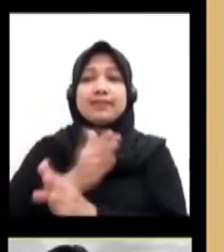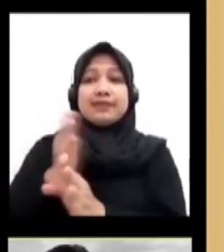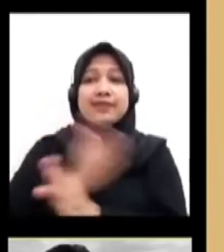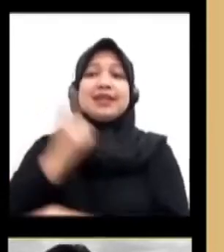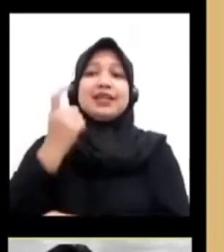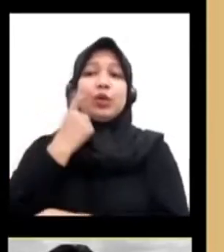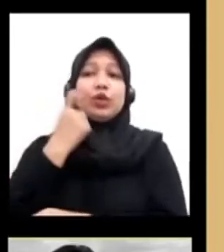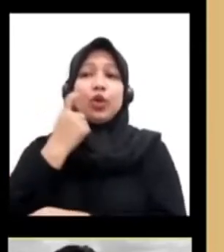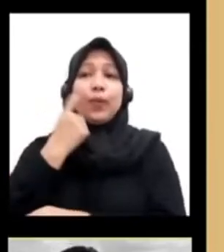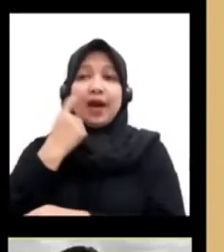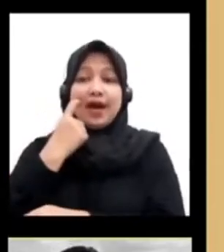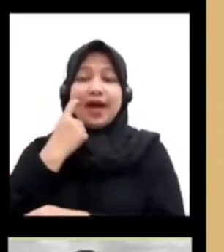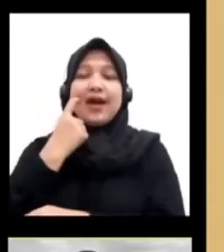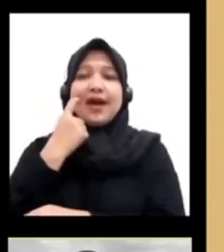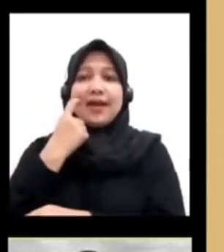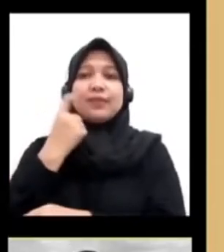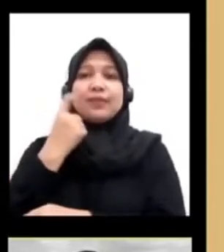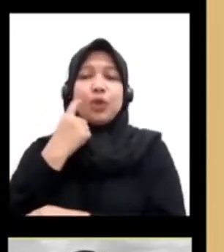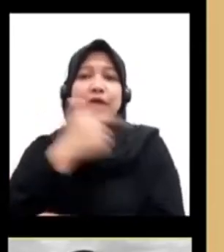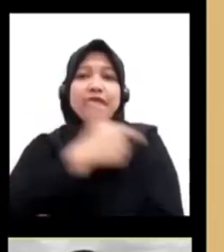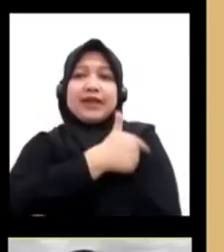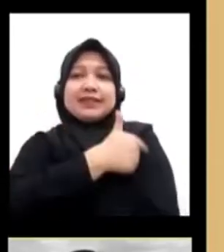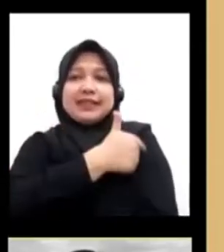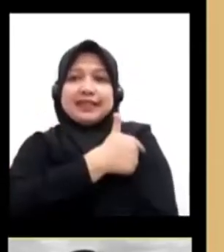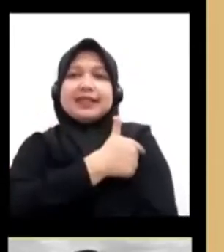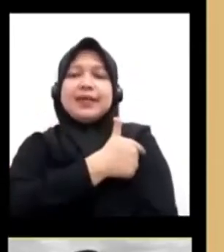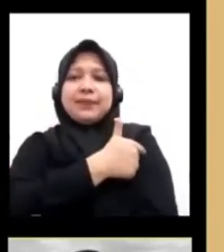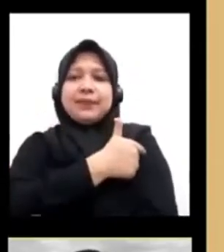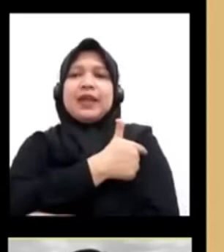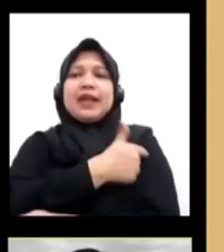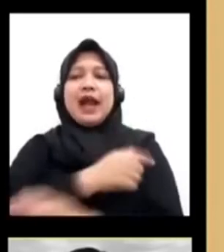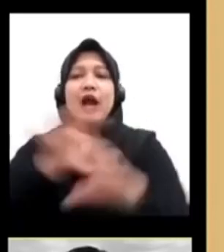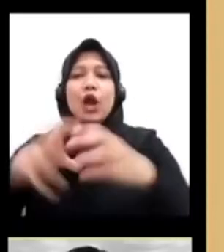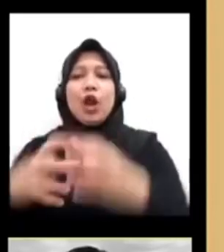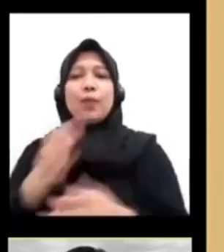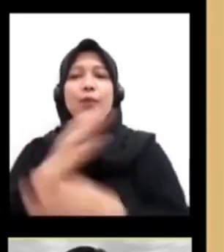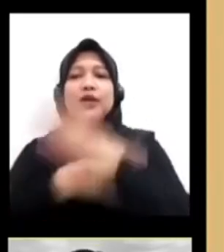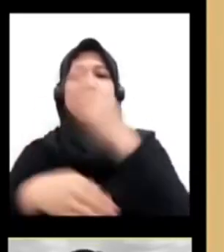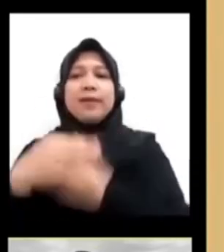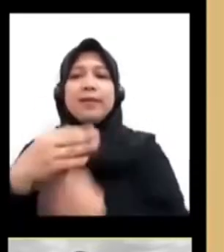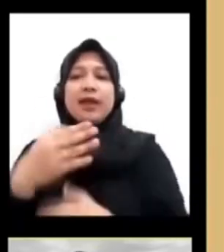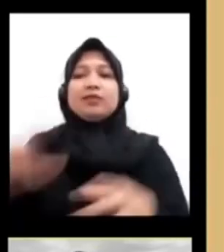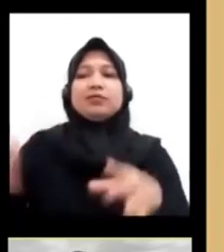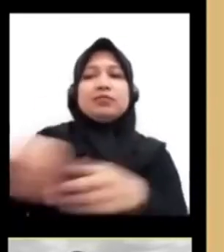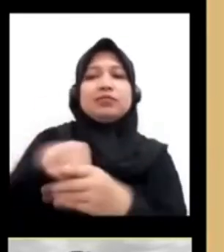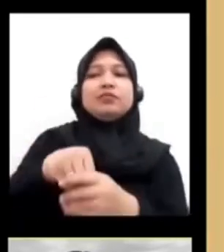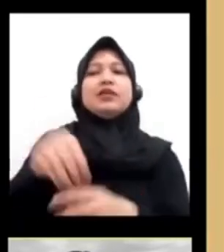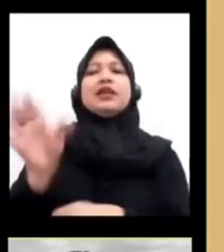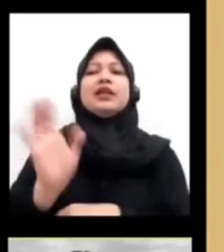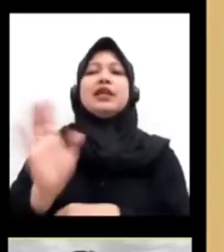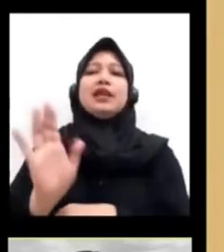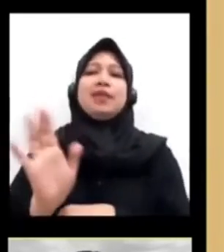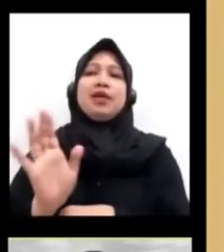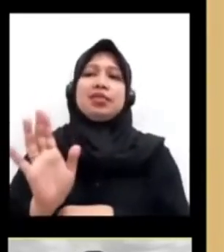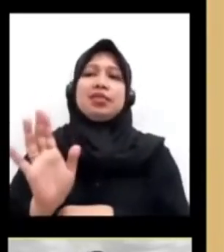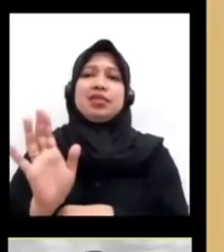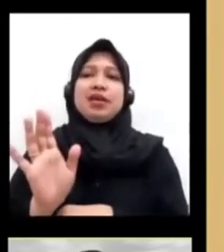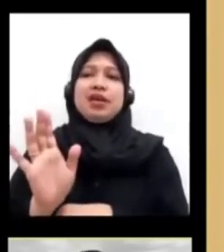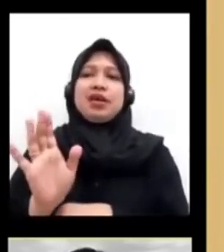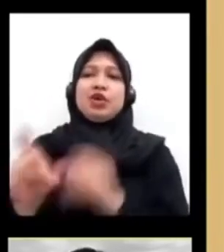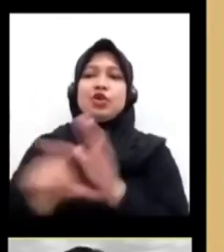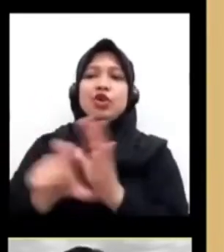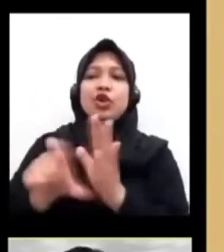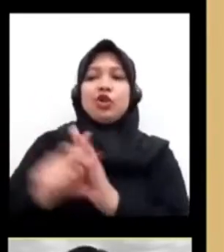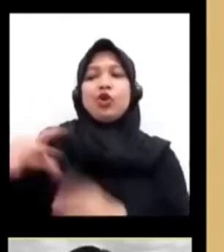Vaksin Misalnya Kelompok Disabilitas Tidak Dilibatkan Untuk Menjadi Relawan Dalam